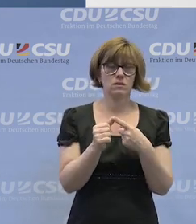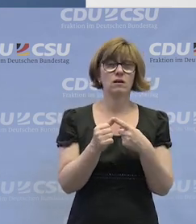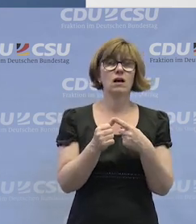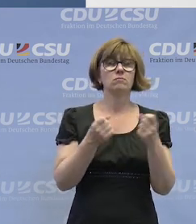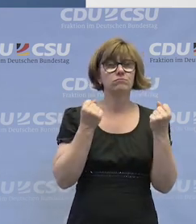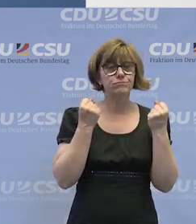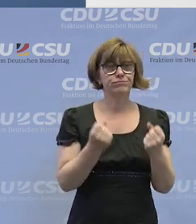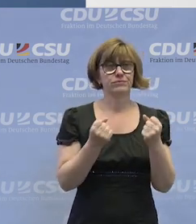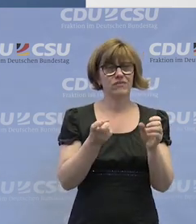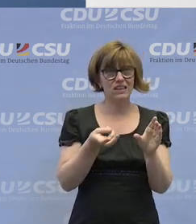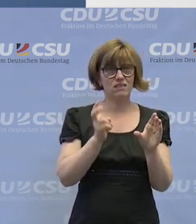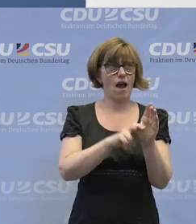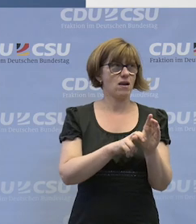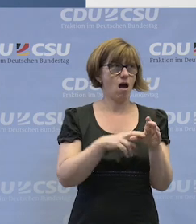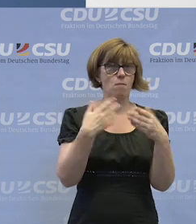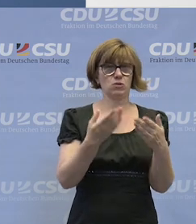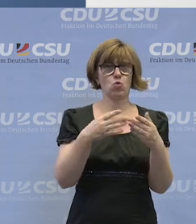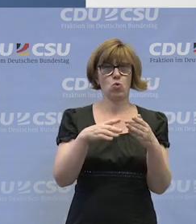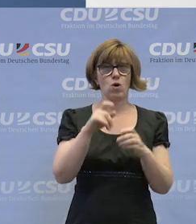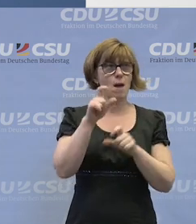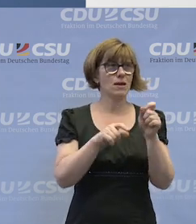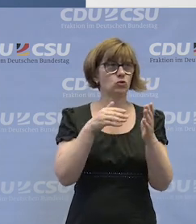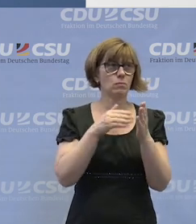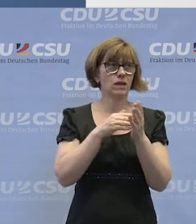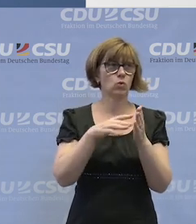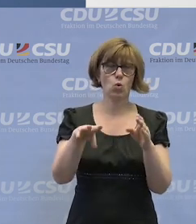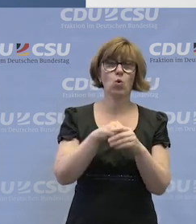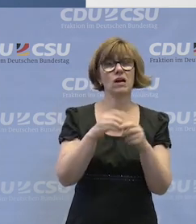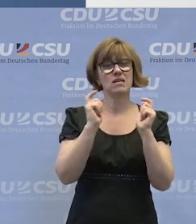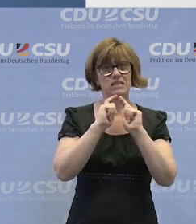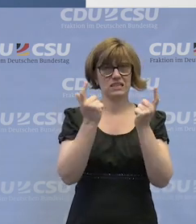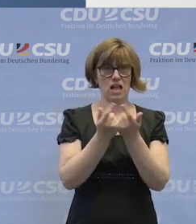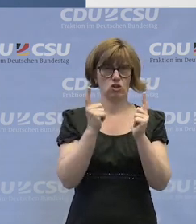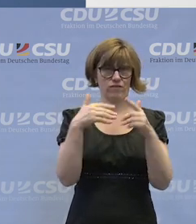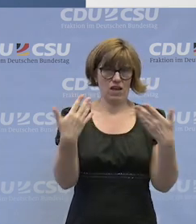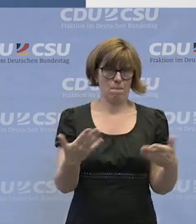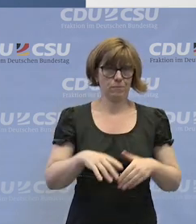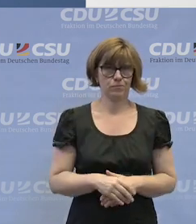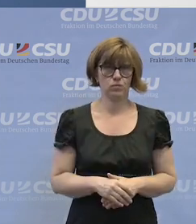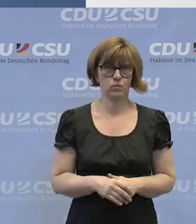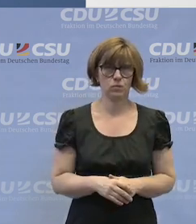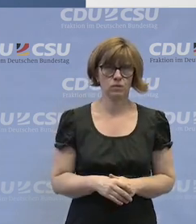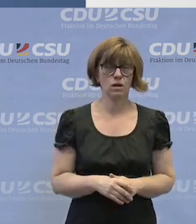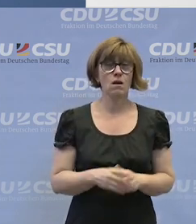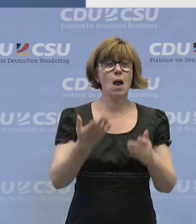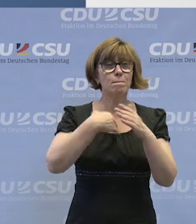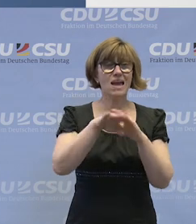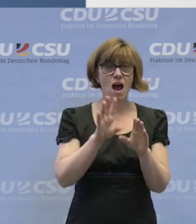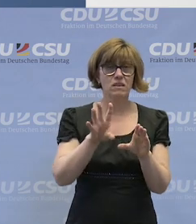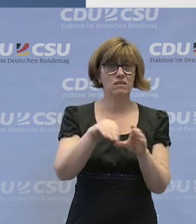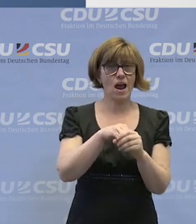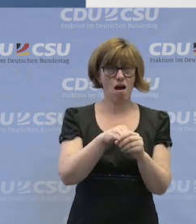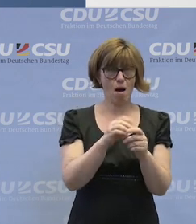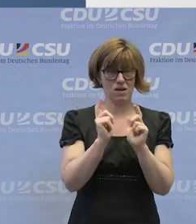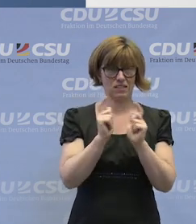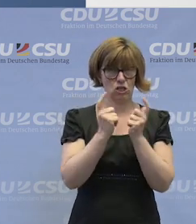größtmögliche Teilhabe behinderter Menschen am gesellschaftlichen Leben. Mehr Teilhabe